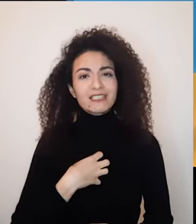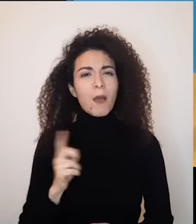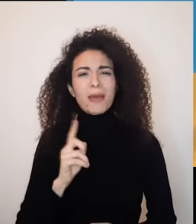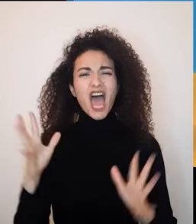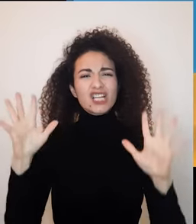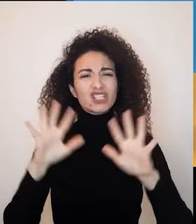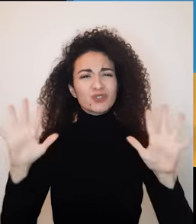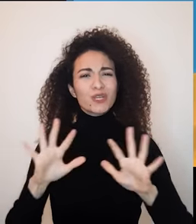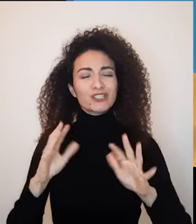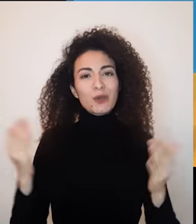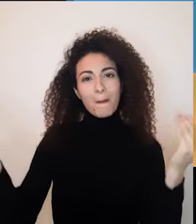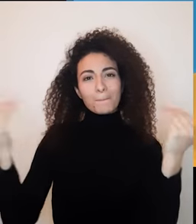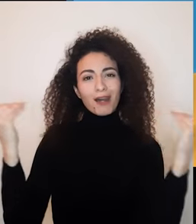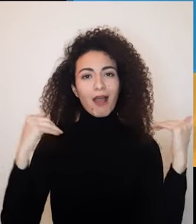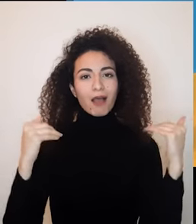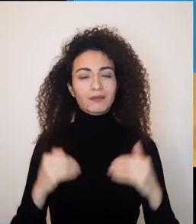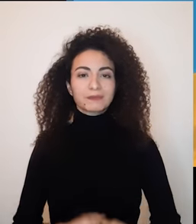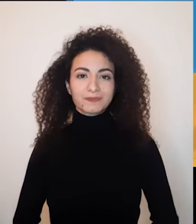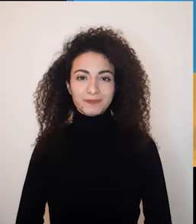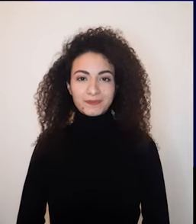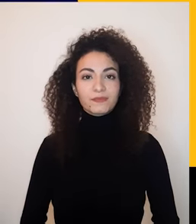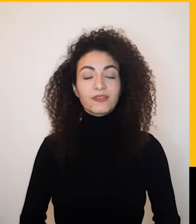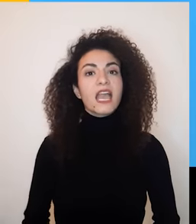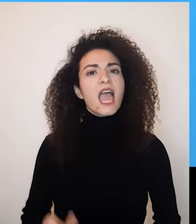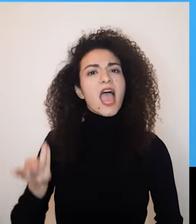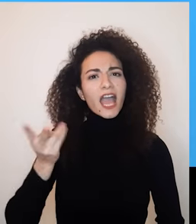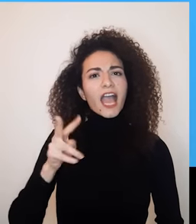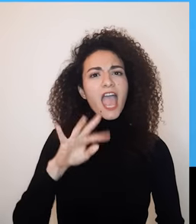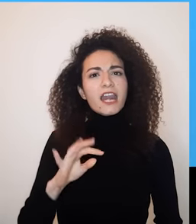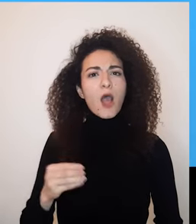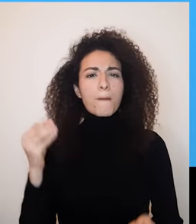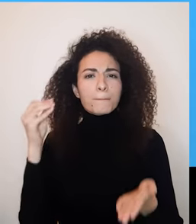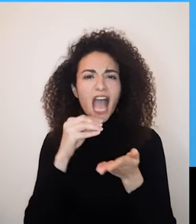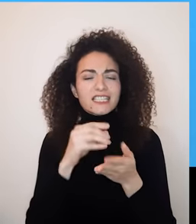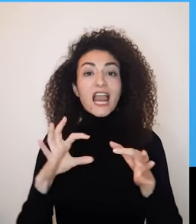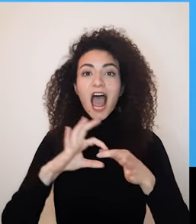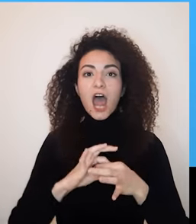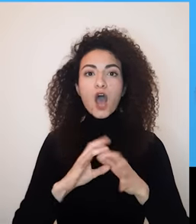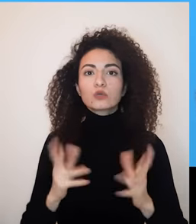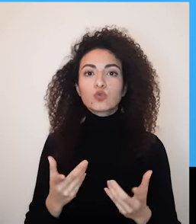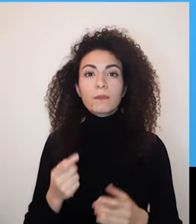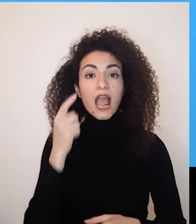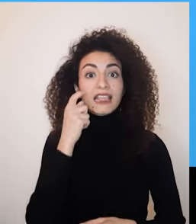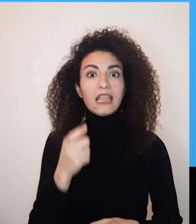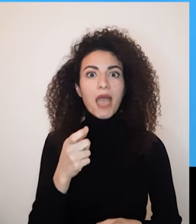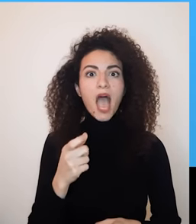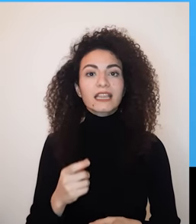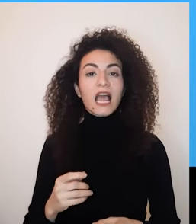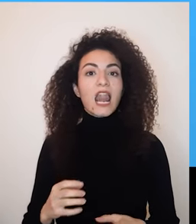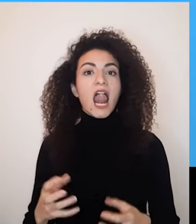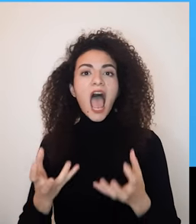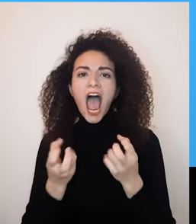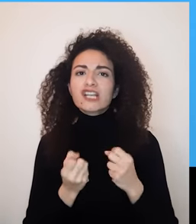وحمايتها من تشويش داخلي أو خارجي وكمام الأمور اللي بتغزل عليه أو بتعطيها طاقة وحيوية عالية هي